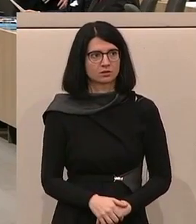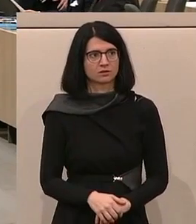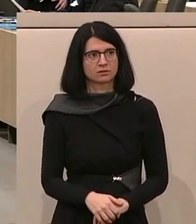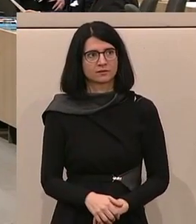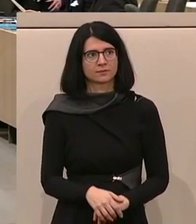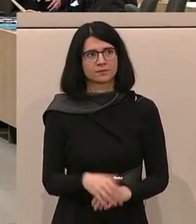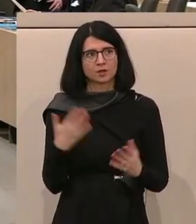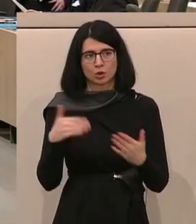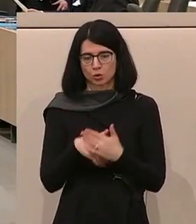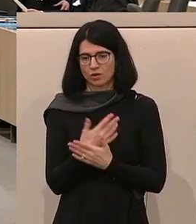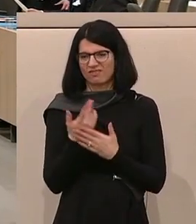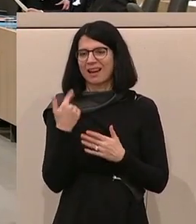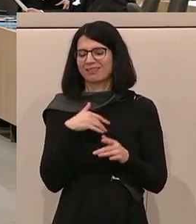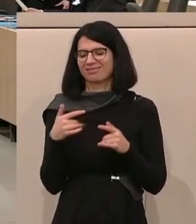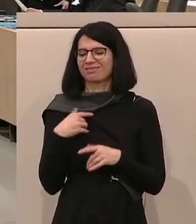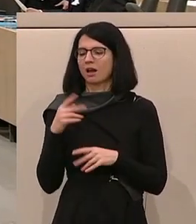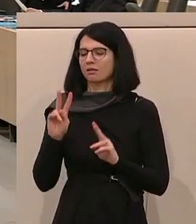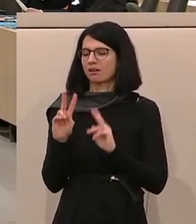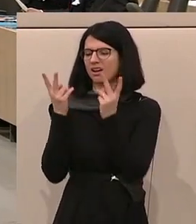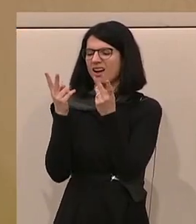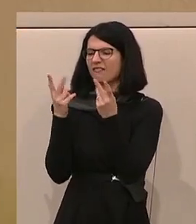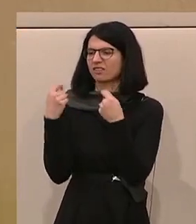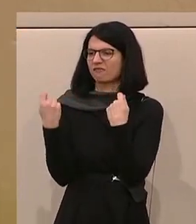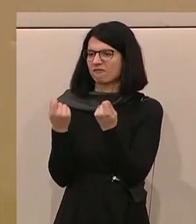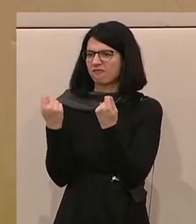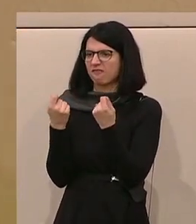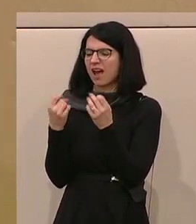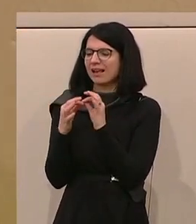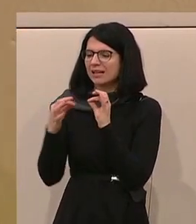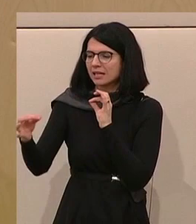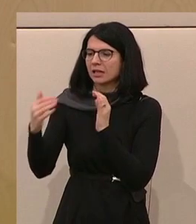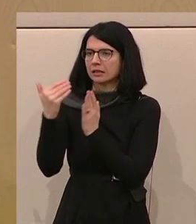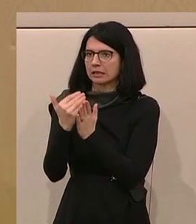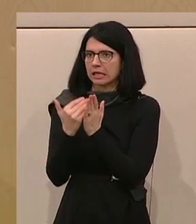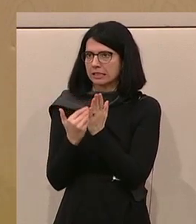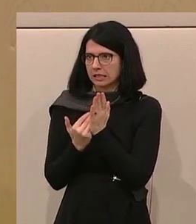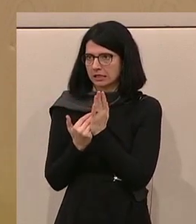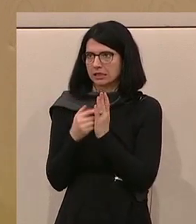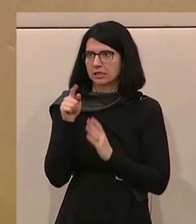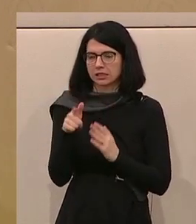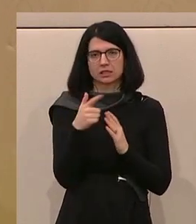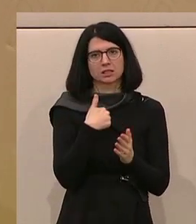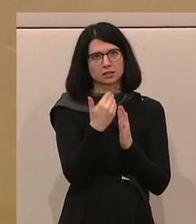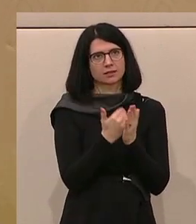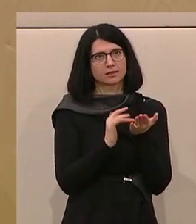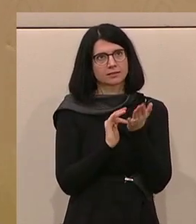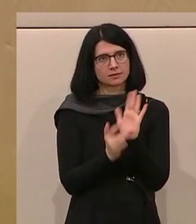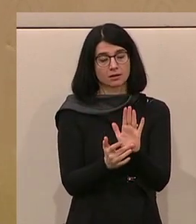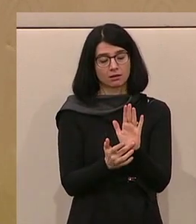Diese Novelle des Kraftfahrliniengesetzes zeigt im Großen und Ganzen die Prämissen